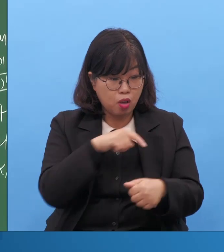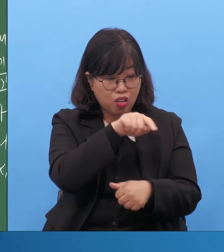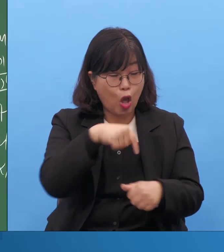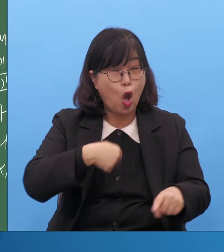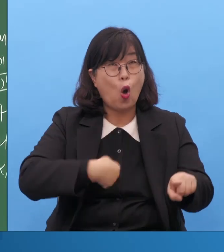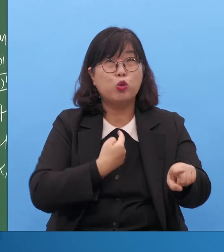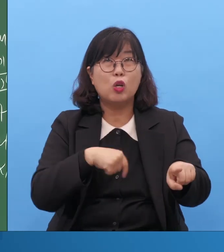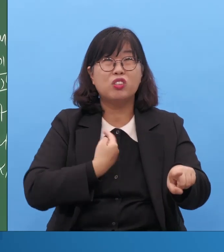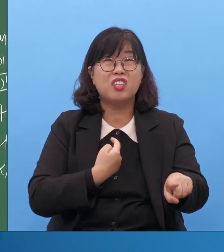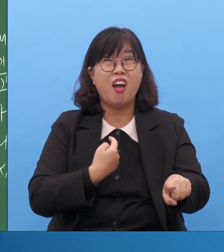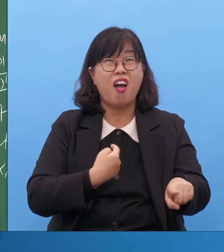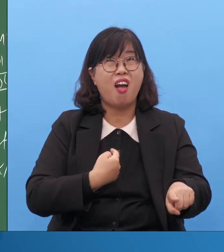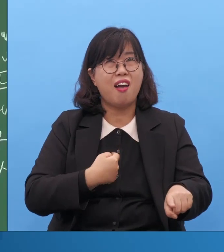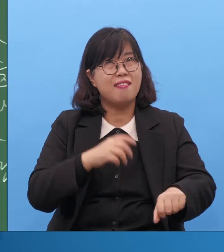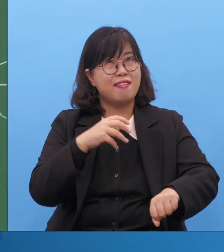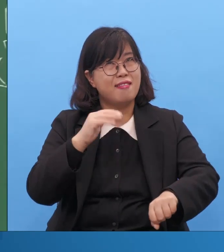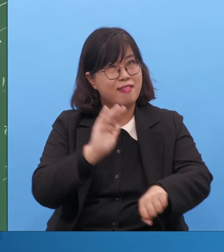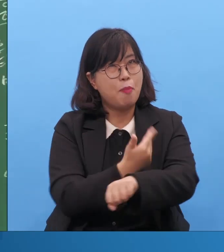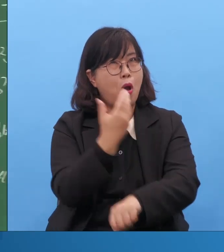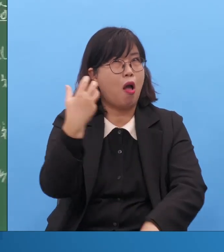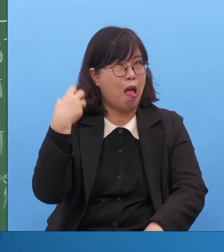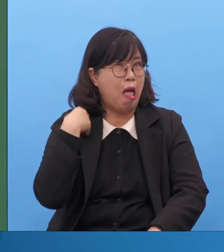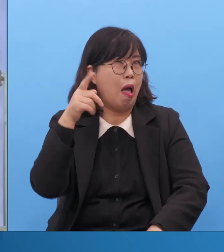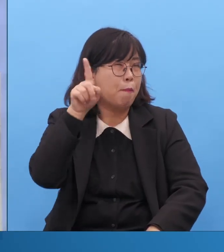자, 질병 치유는 뭡니까?